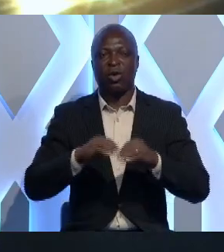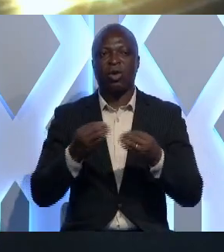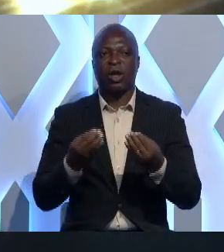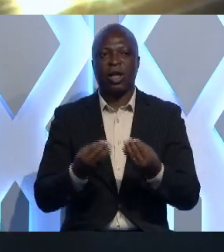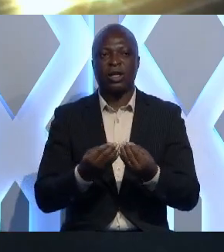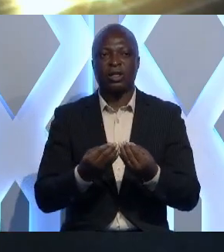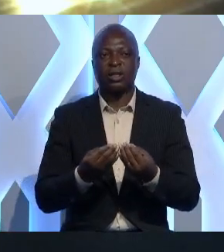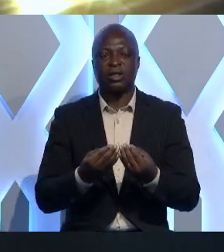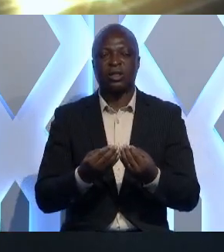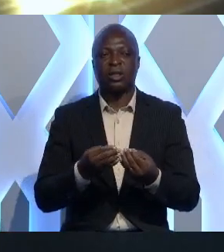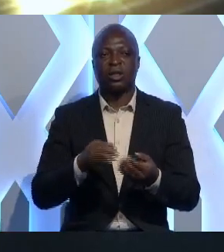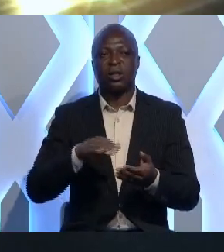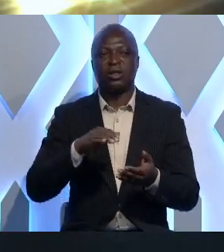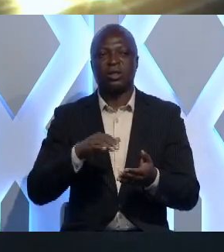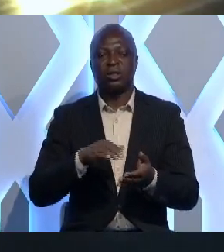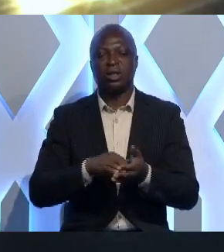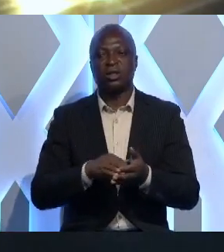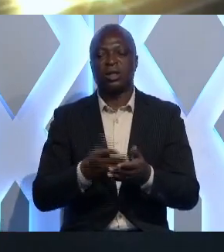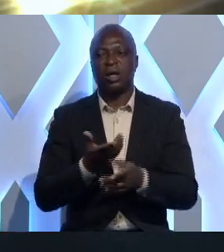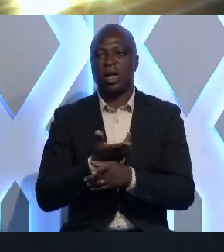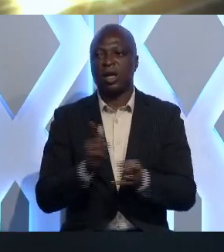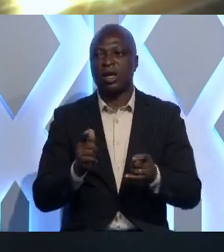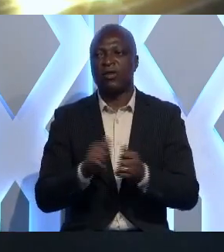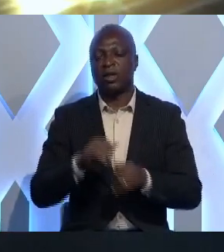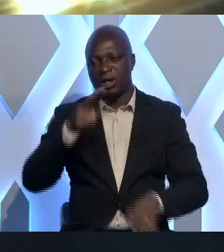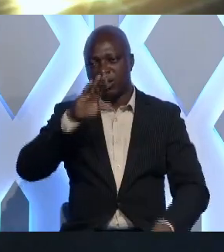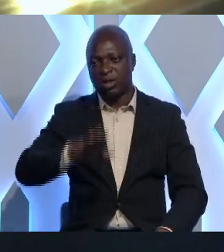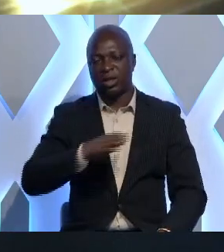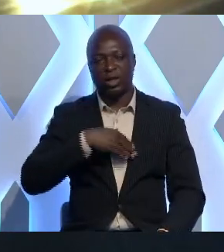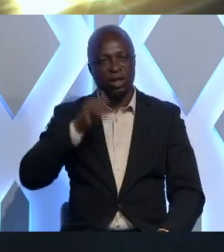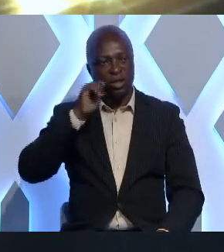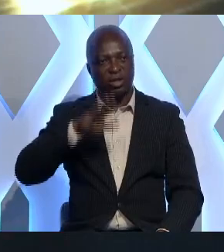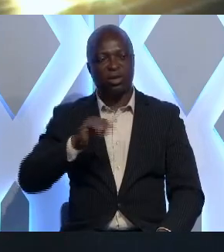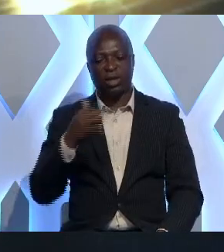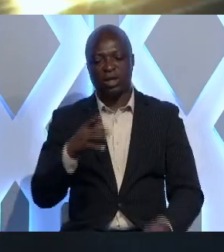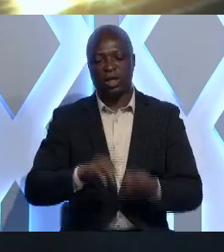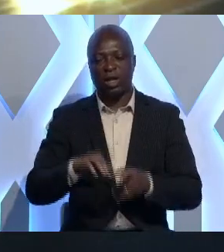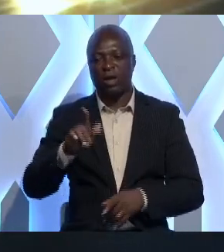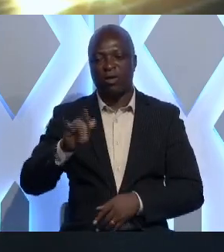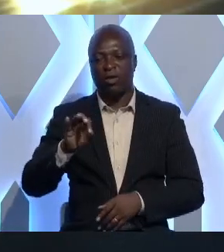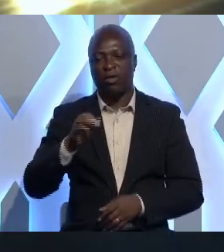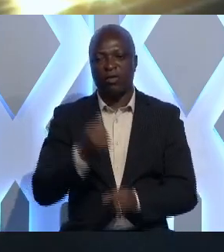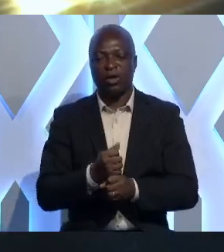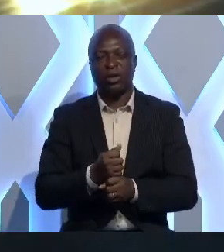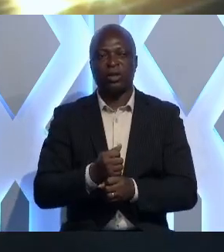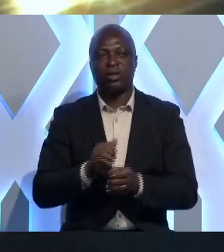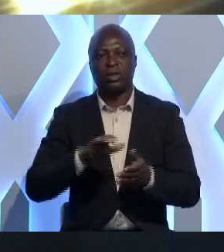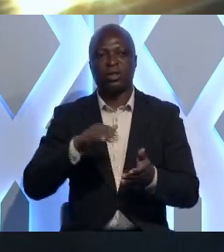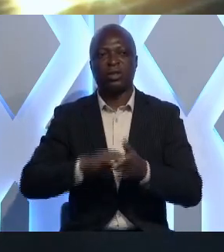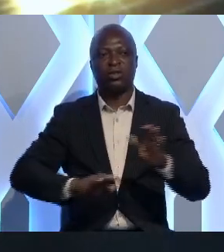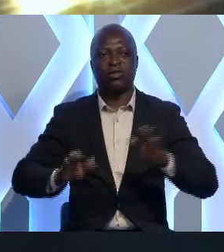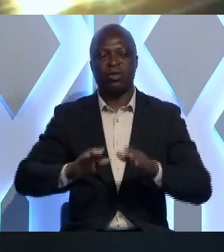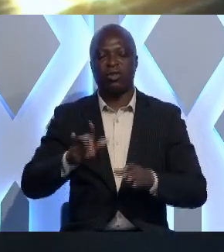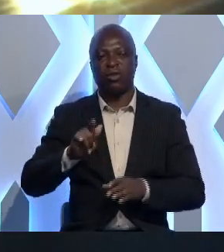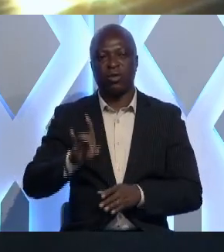des centres aérés de vacances en faveur des adolescents des jeunes âgés de 15 à 29 ans. Ces centres aérés se dérouleront du